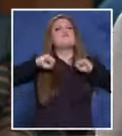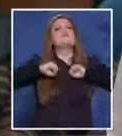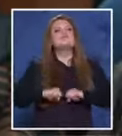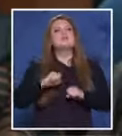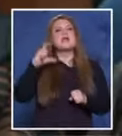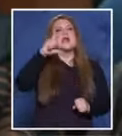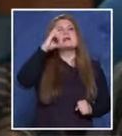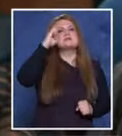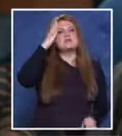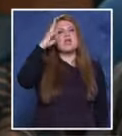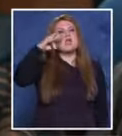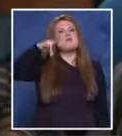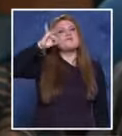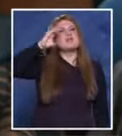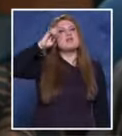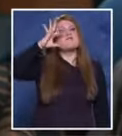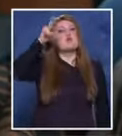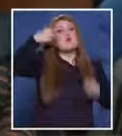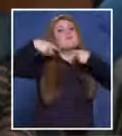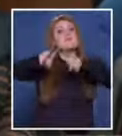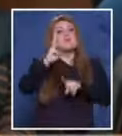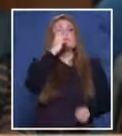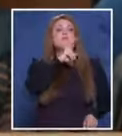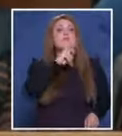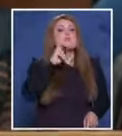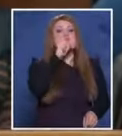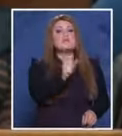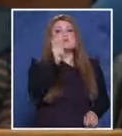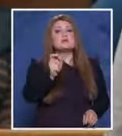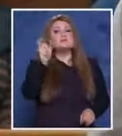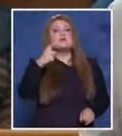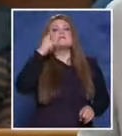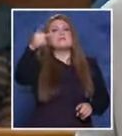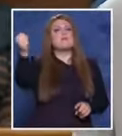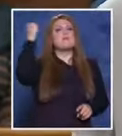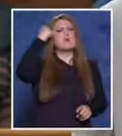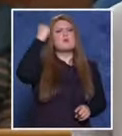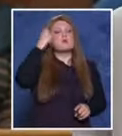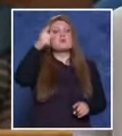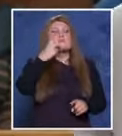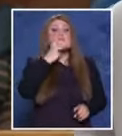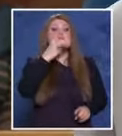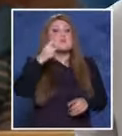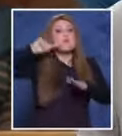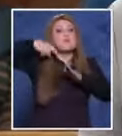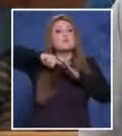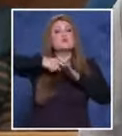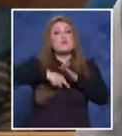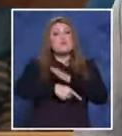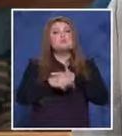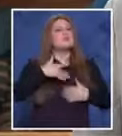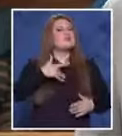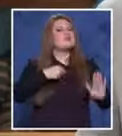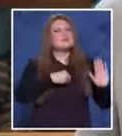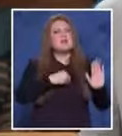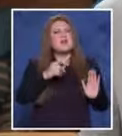обвинява трима полицаи в побой. Нека видим подробностите от нашия заклет репортер Васил Христов,